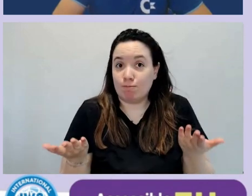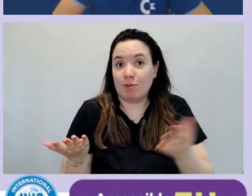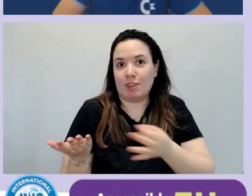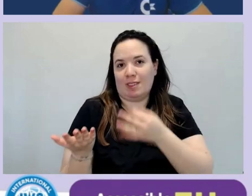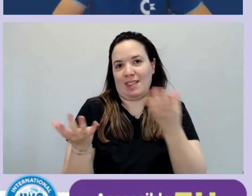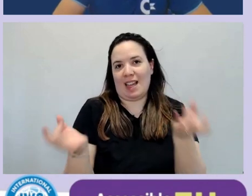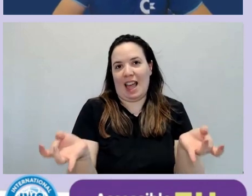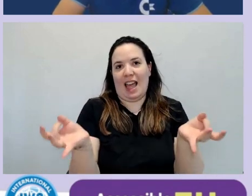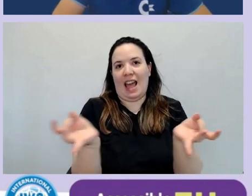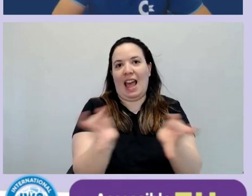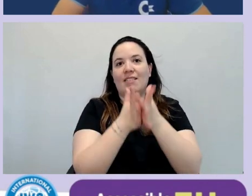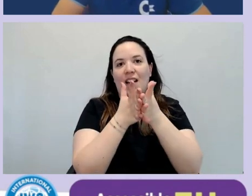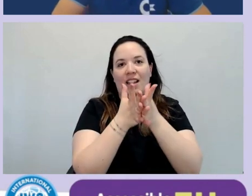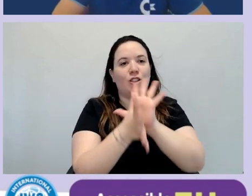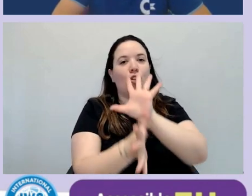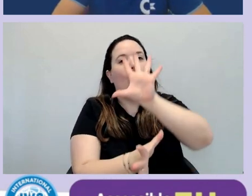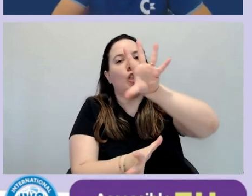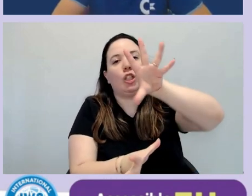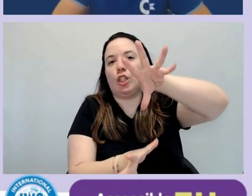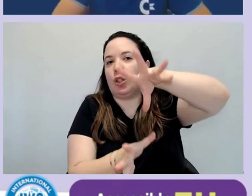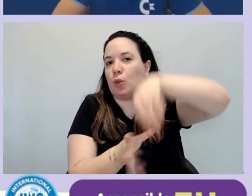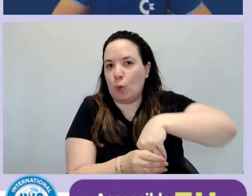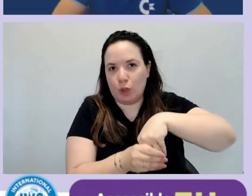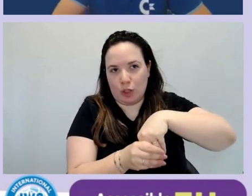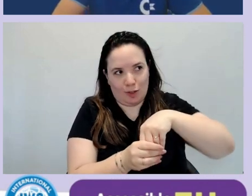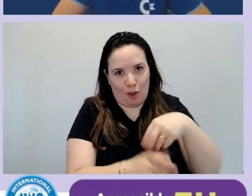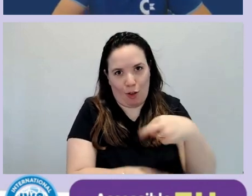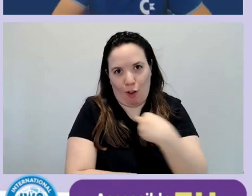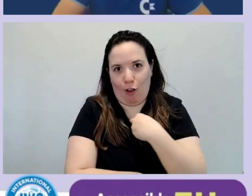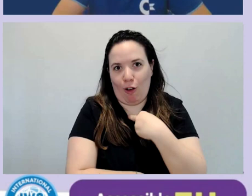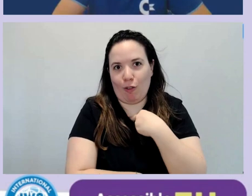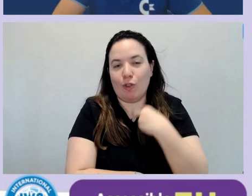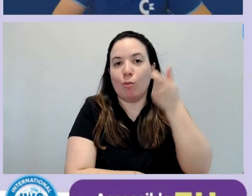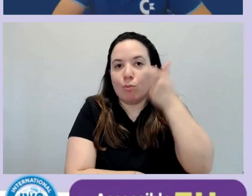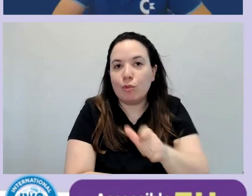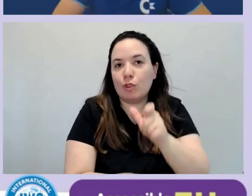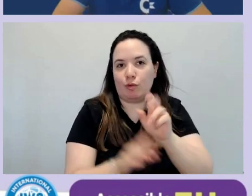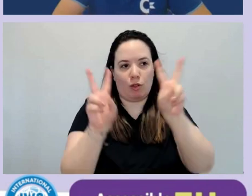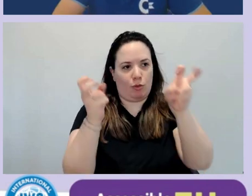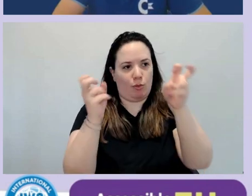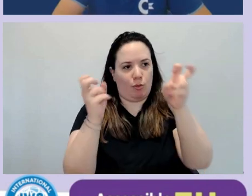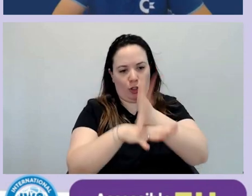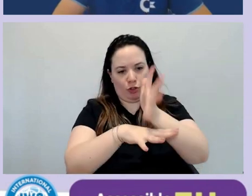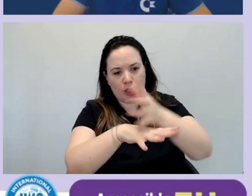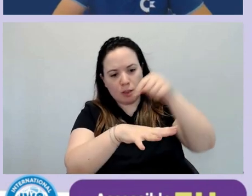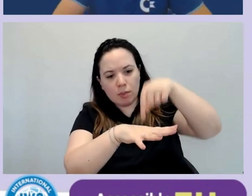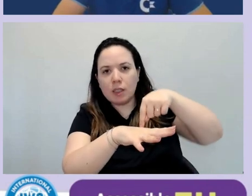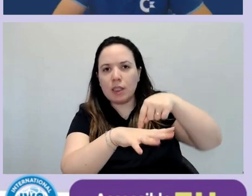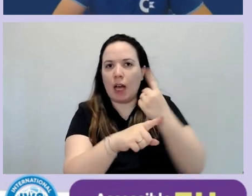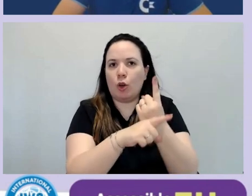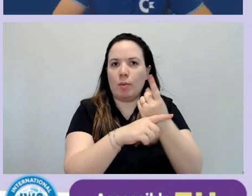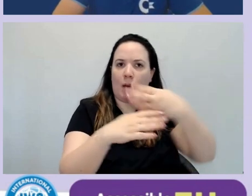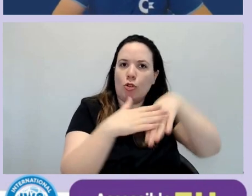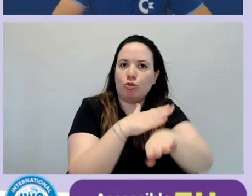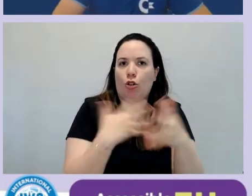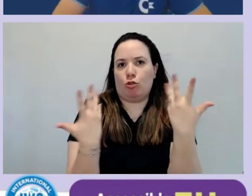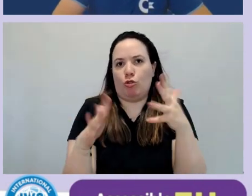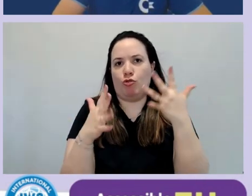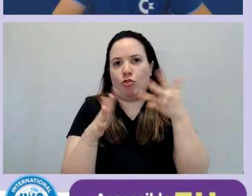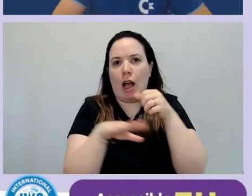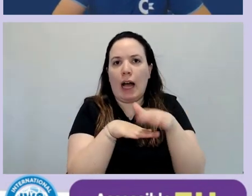un evento inclusivo, il nostro interesse è proprio parlando di accessibilità, è di garantire che anche questo tipo di